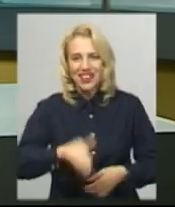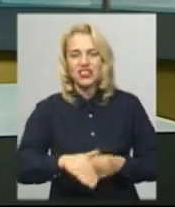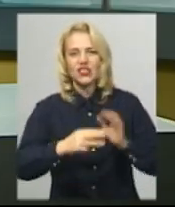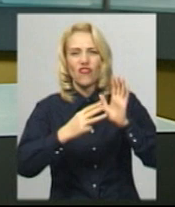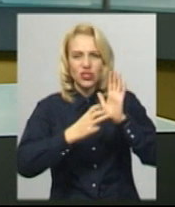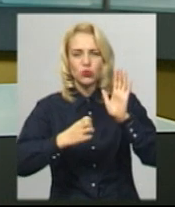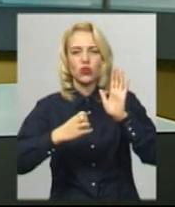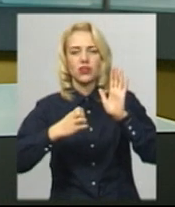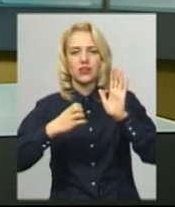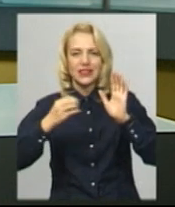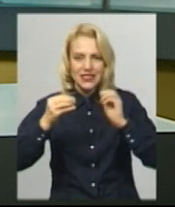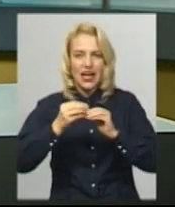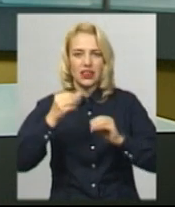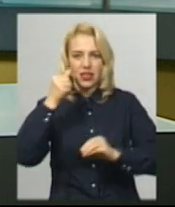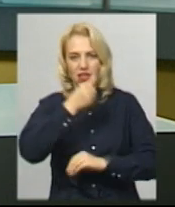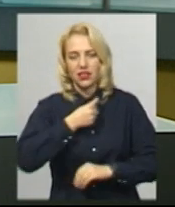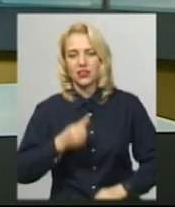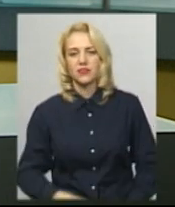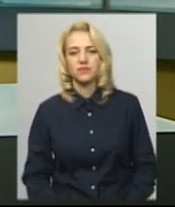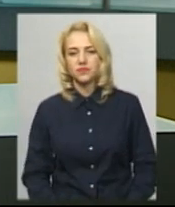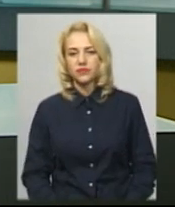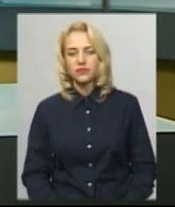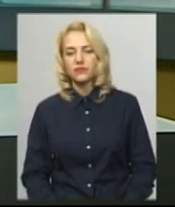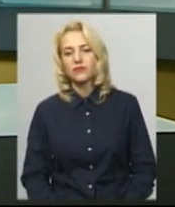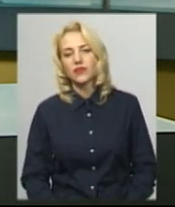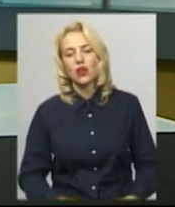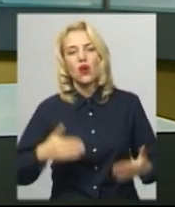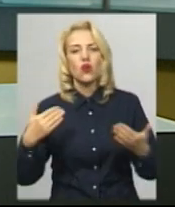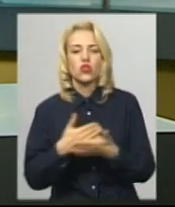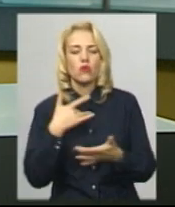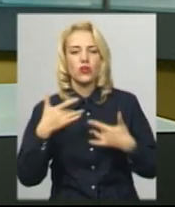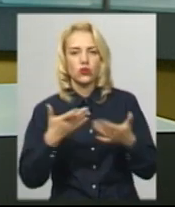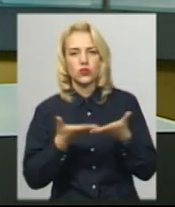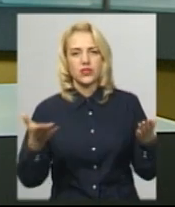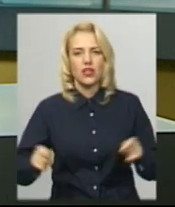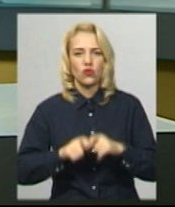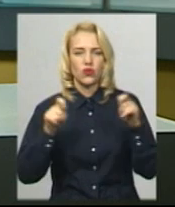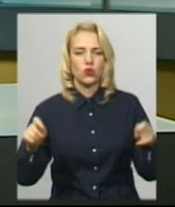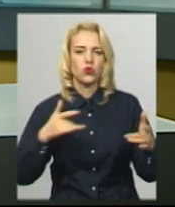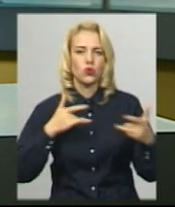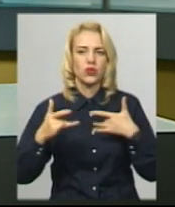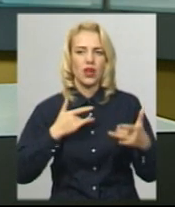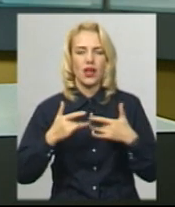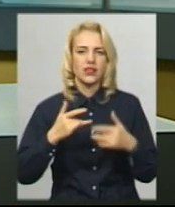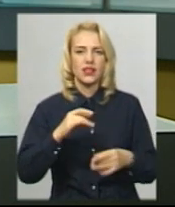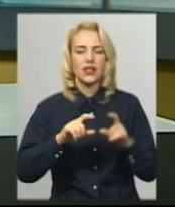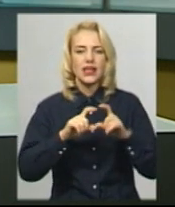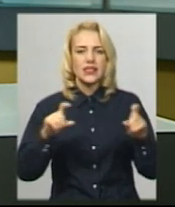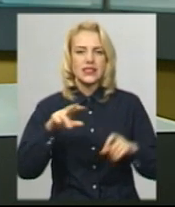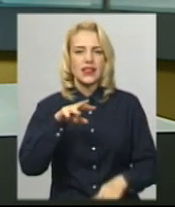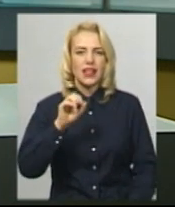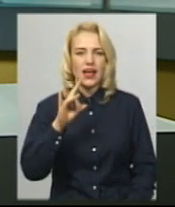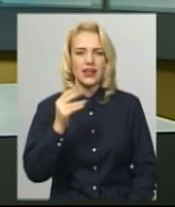рік. Оновлену малу сцену відкриють у Хмельницькому обласному академічному музично-драматичному театрі імені Михайла